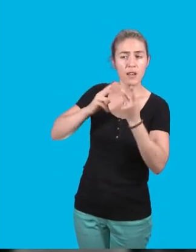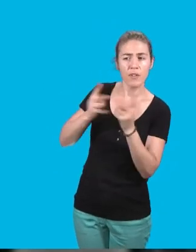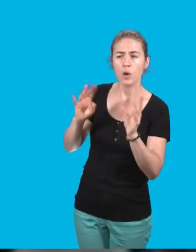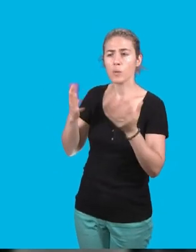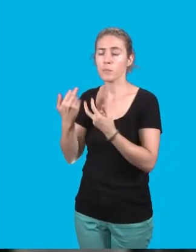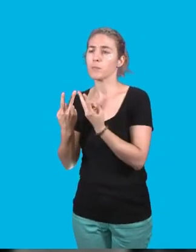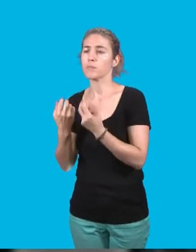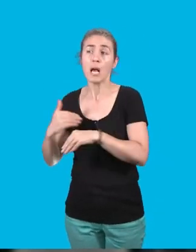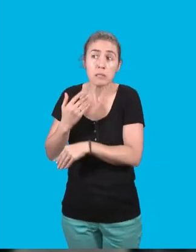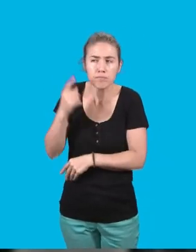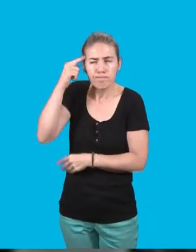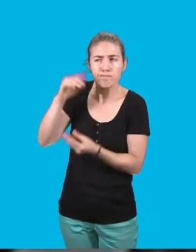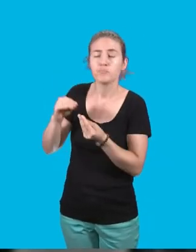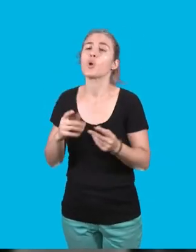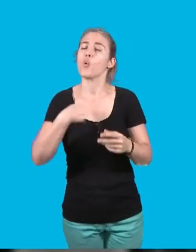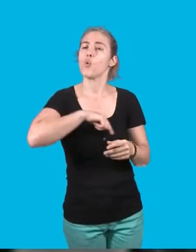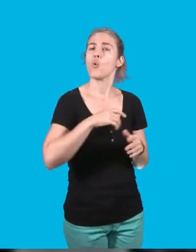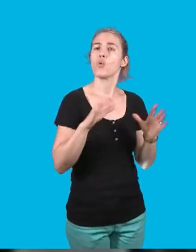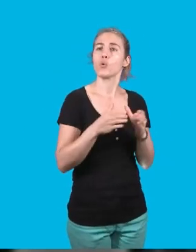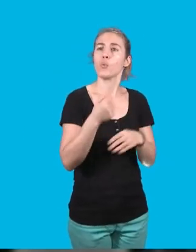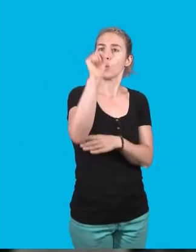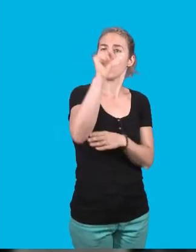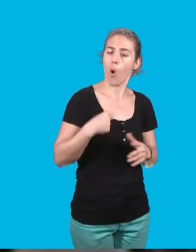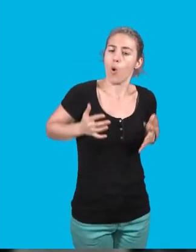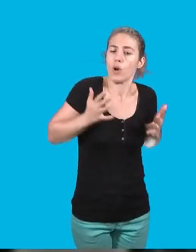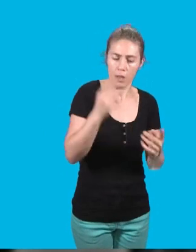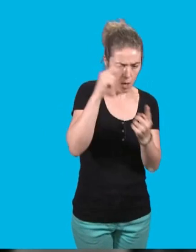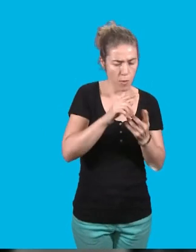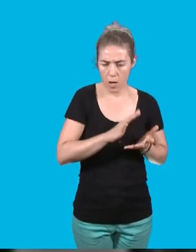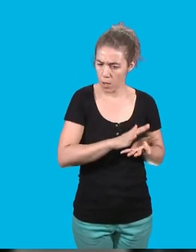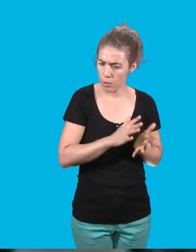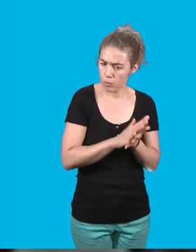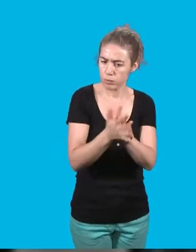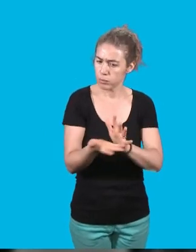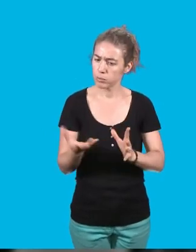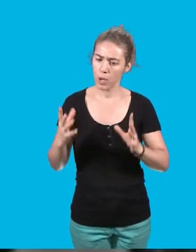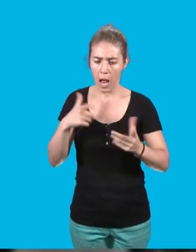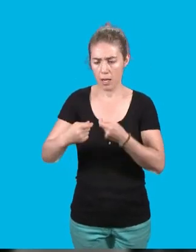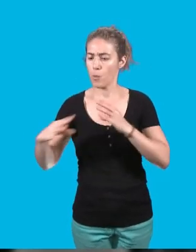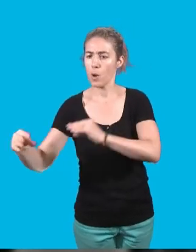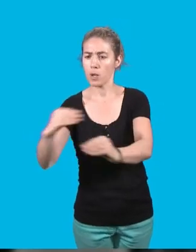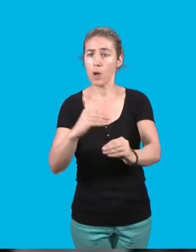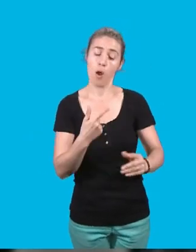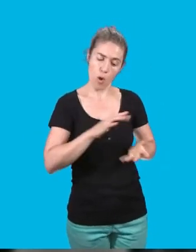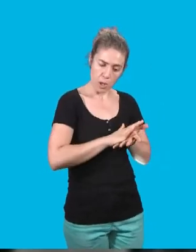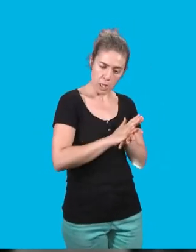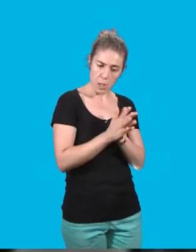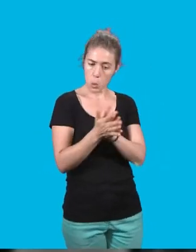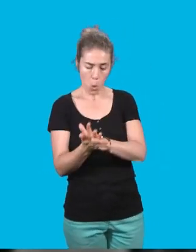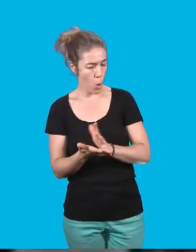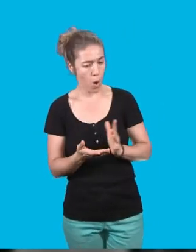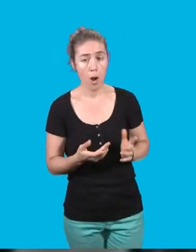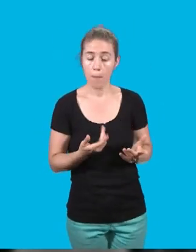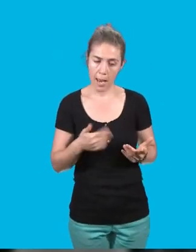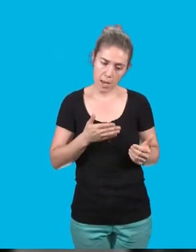'engager de toute leur force pour une transition écologique populaire, une transition de solution permettant de répondre d'un même mouvement à l